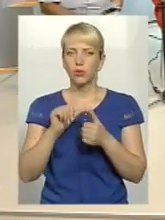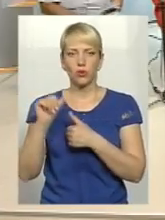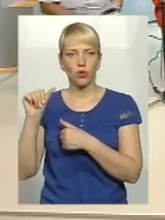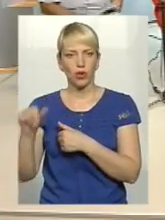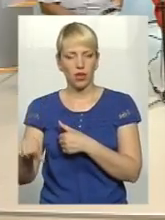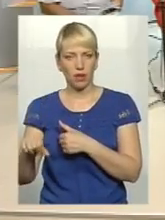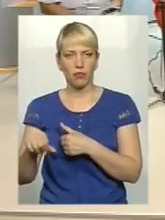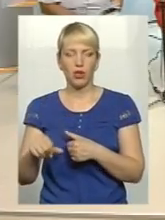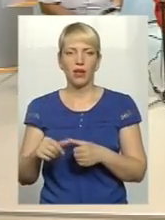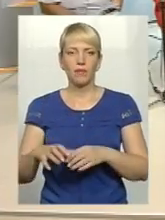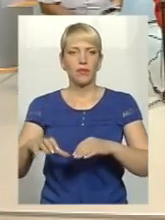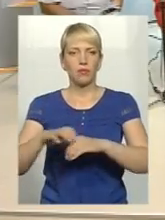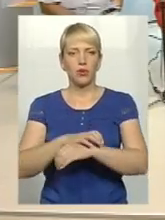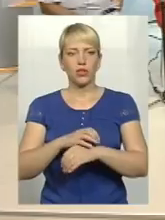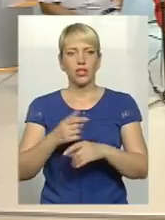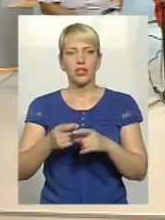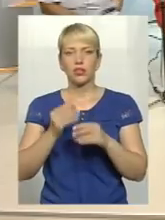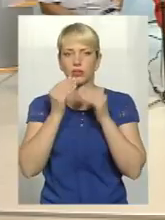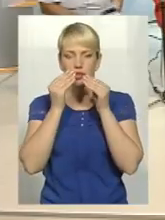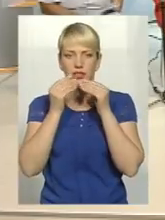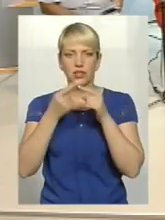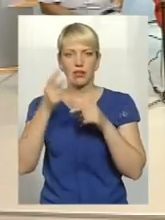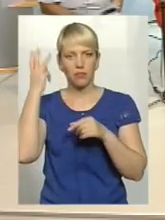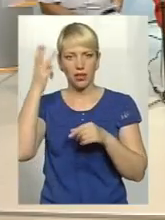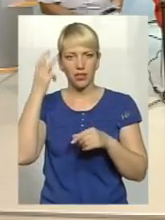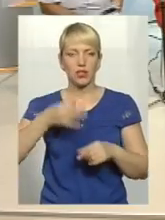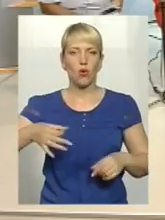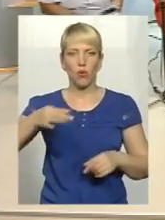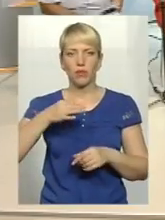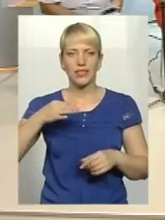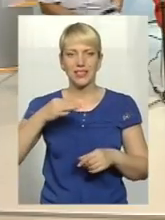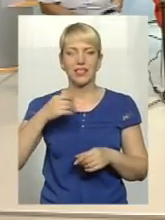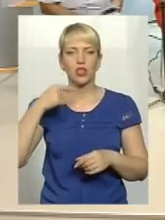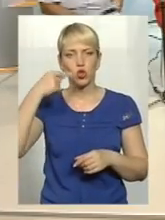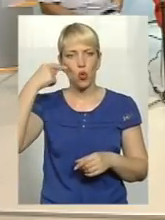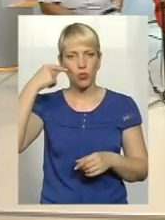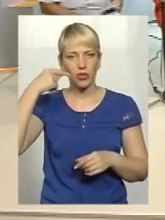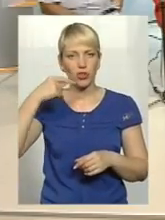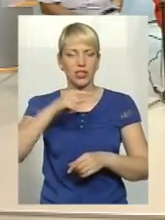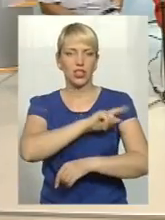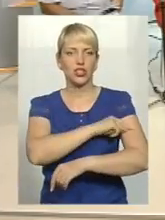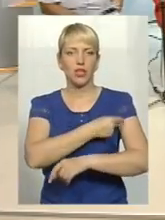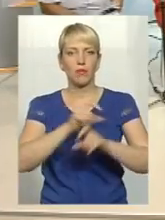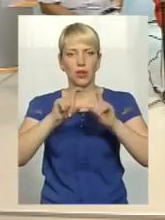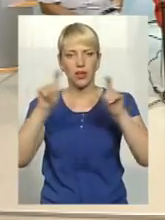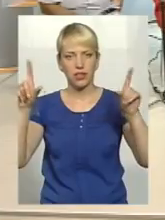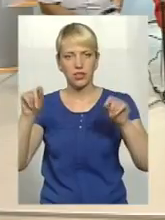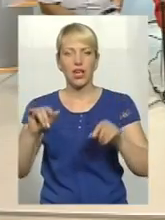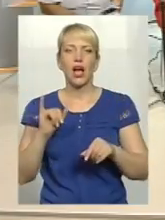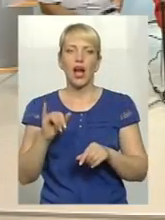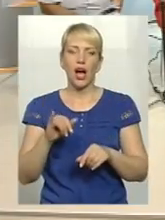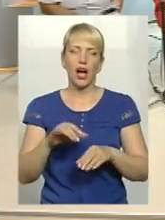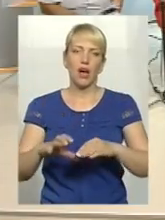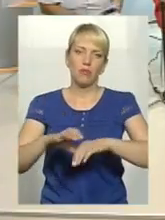Зубопротезування відбувається в Хмельницькій обласній стоматологічній поліклініці. А щодо слухопротезування це займається головний сортолог